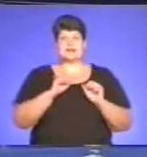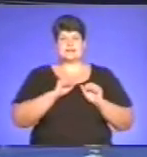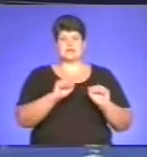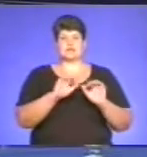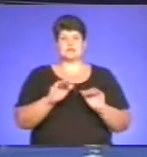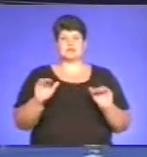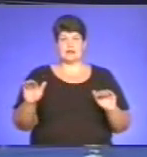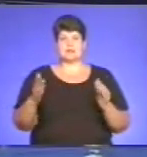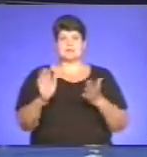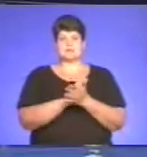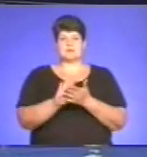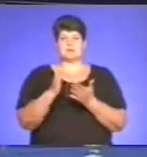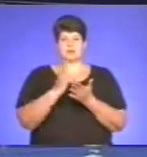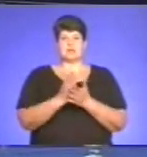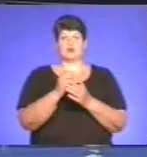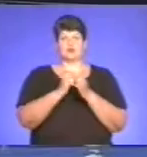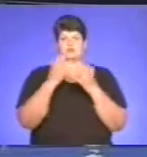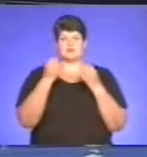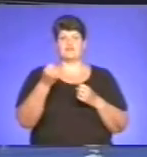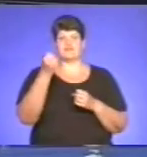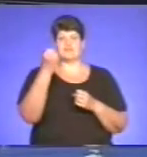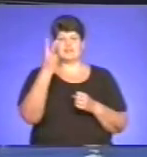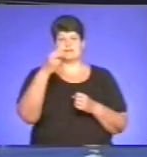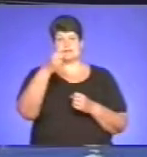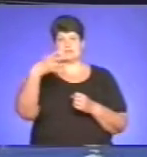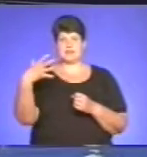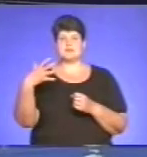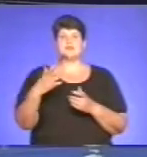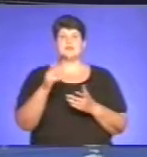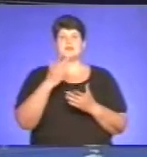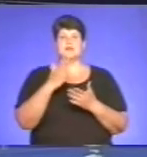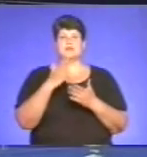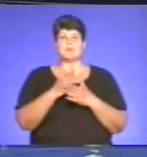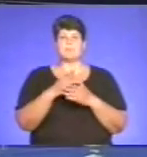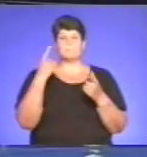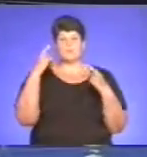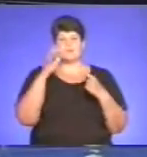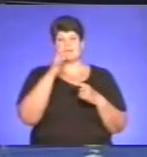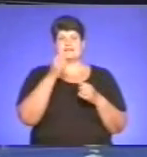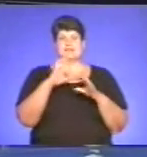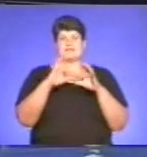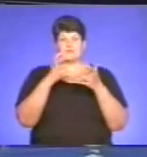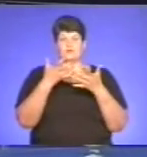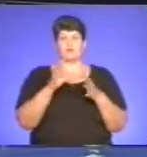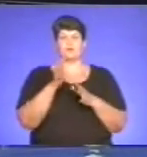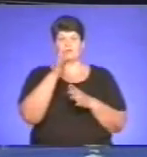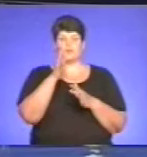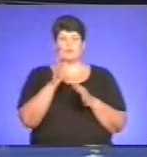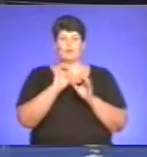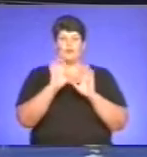покази є щодня о 12.15. Серед запропонуваних стрічок – популярні мультики світового кінопрокату, які стали